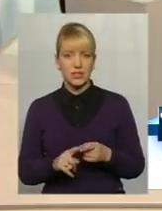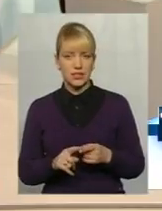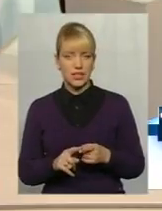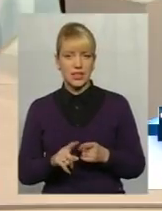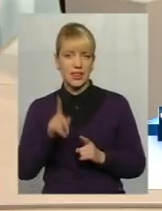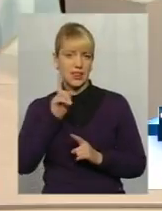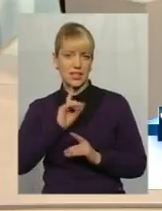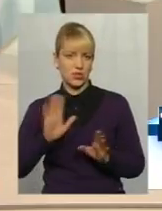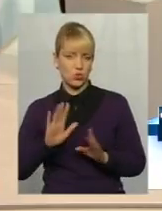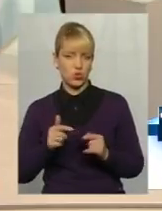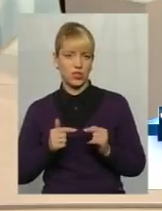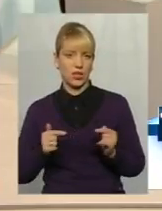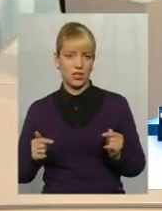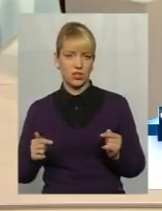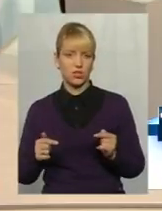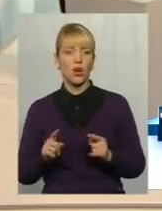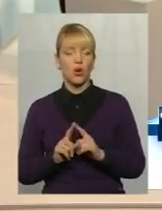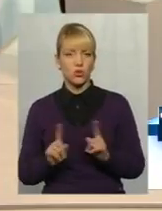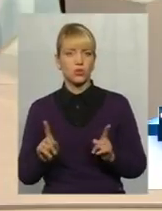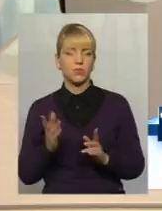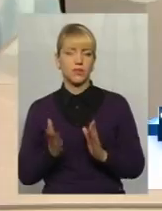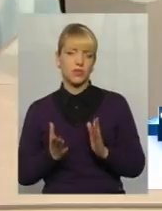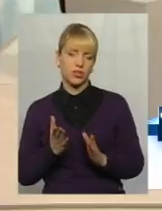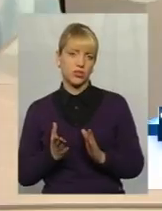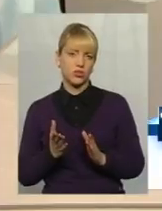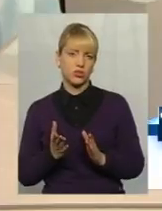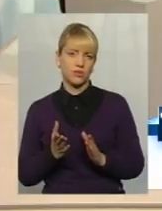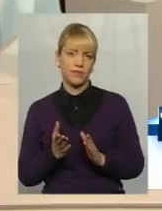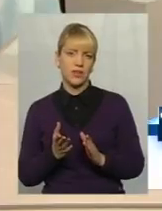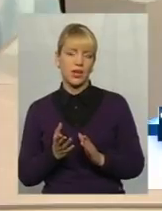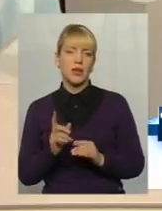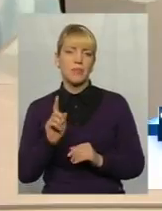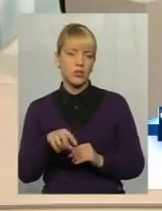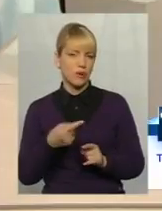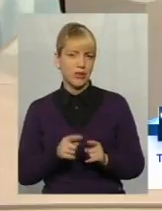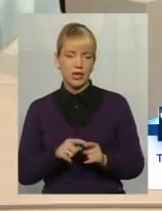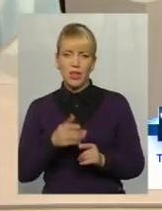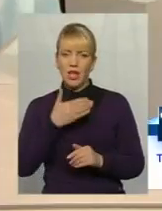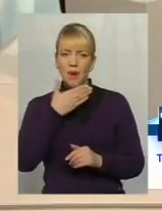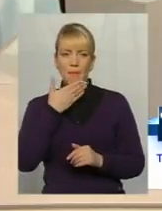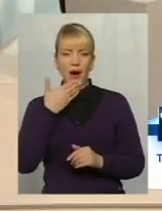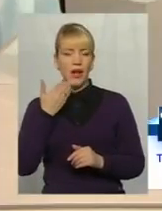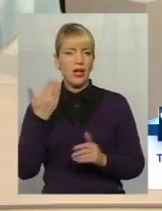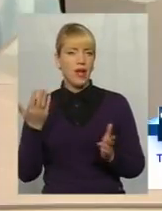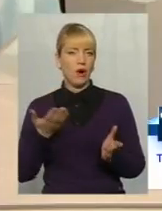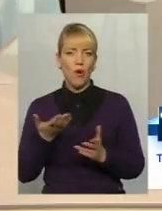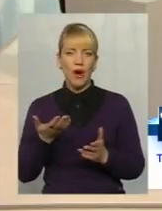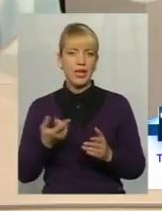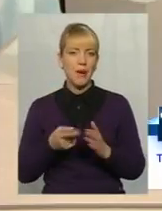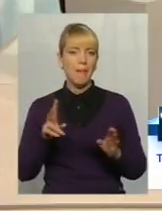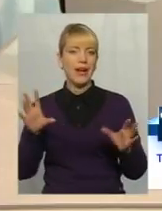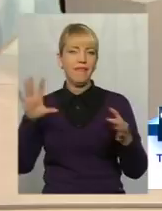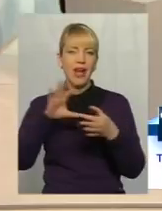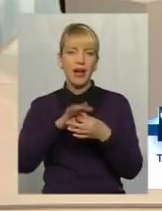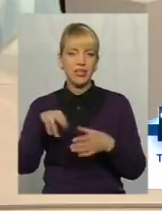незручна річ, особливо, якщо ми згадаємо, причому це абсолютно не має якогось прив'язки до